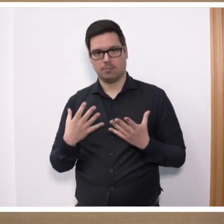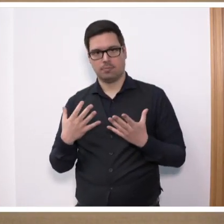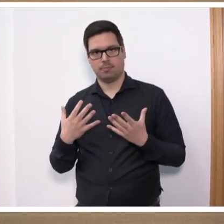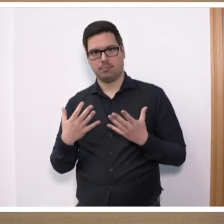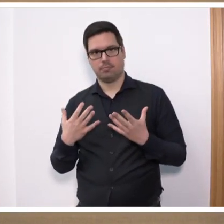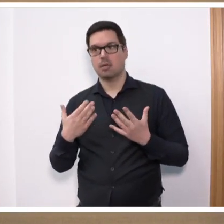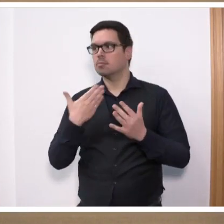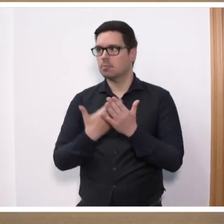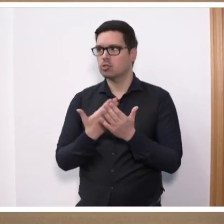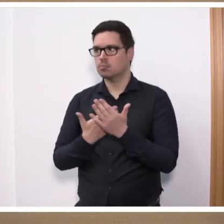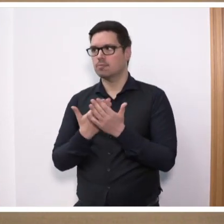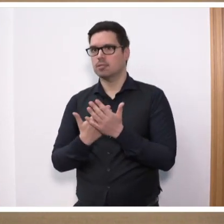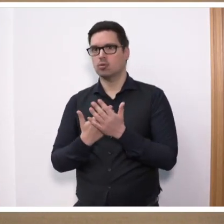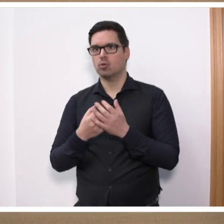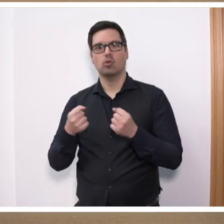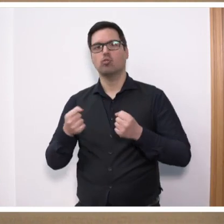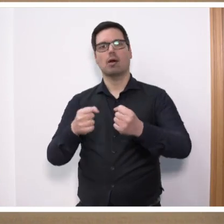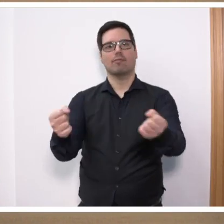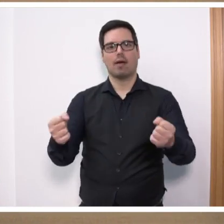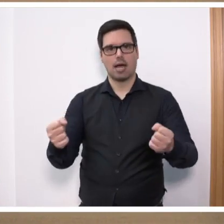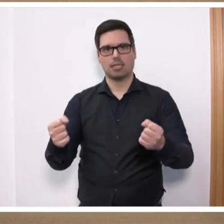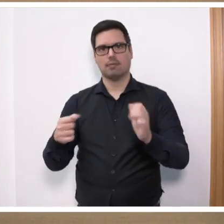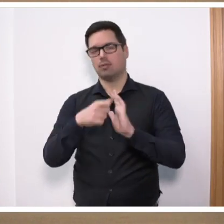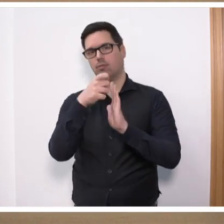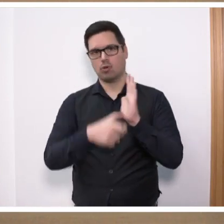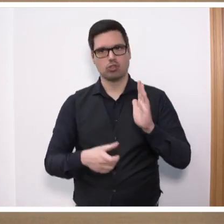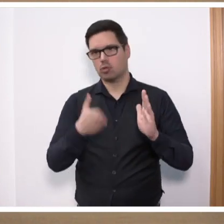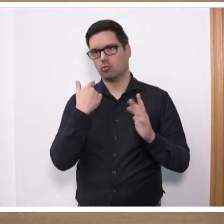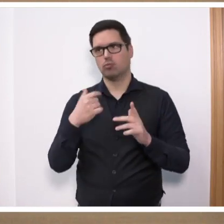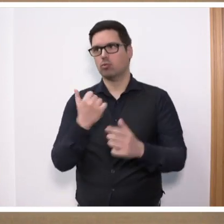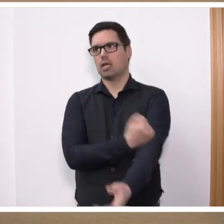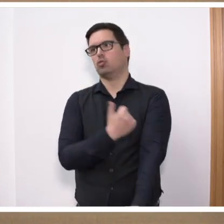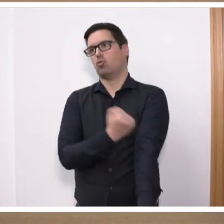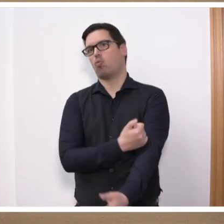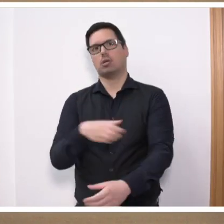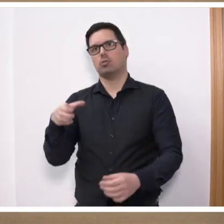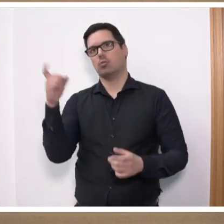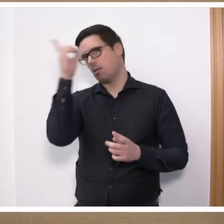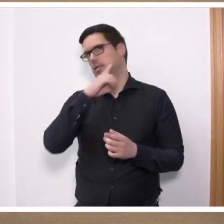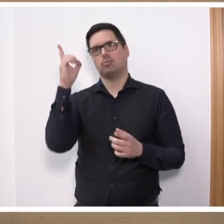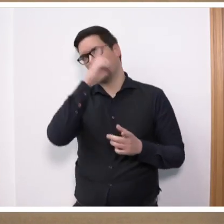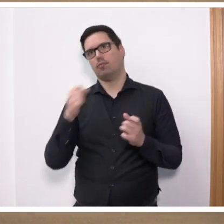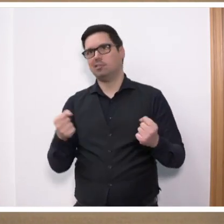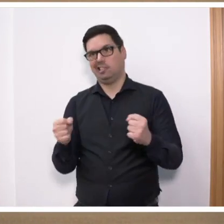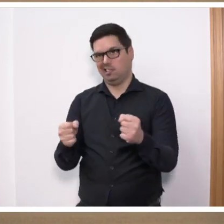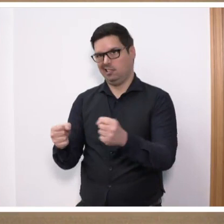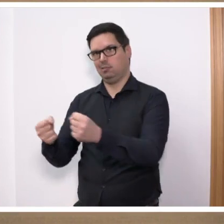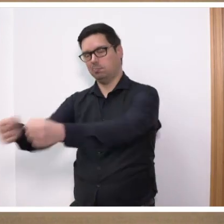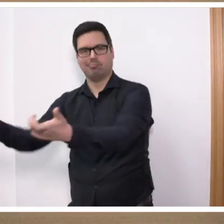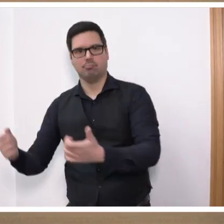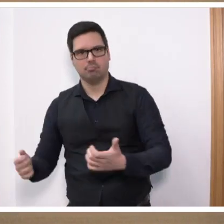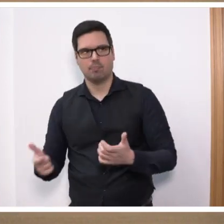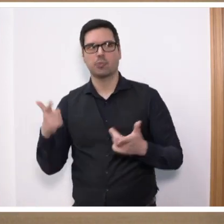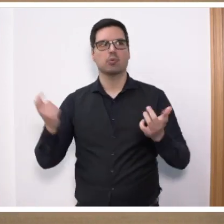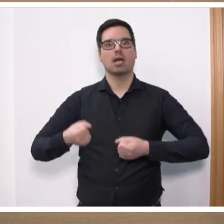jetzt jemand beispielsweise überfahren wird, da ein Täter ohne Führerschein voll mit Drogen oder Alkohol mit Absicht jemanden überfährt oder ob ein